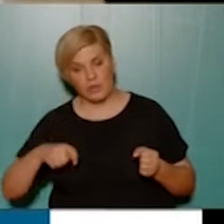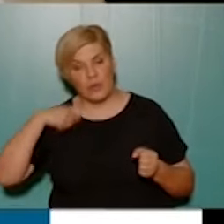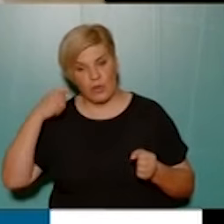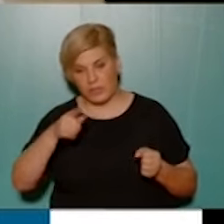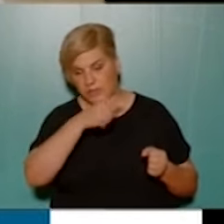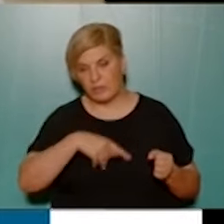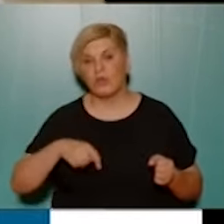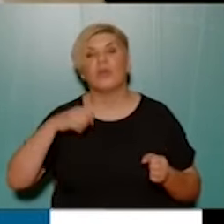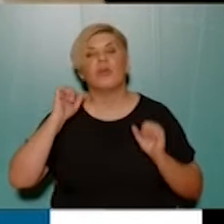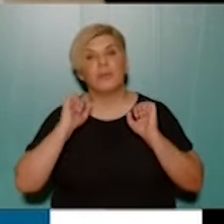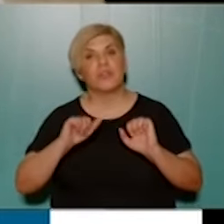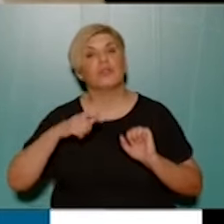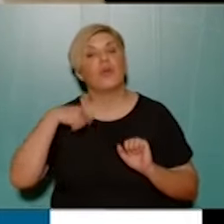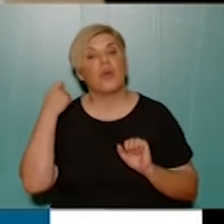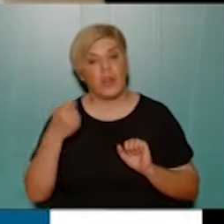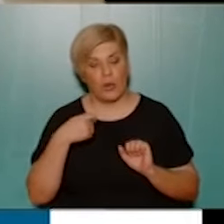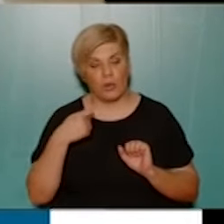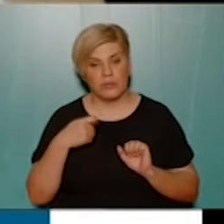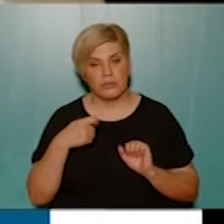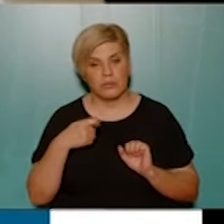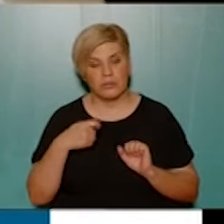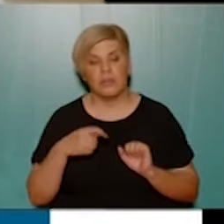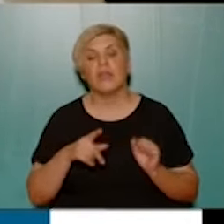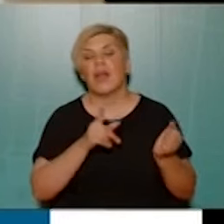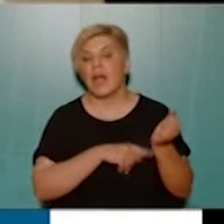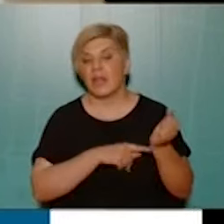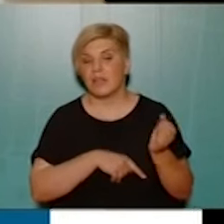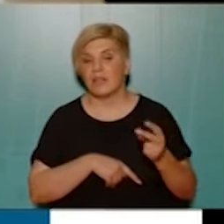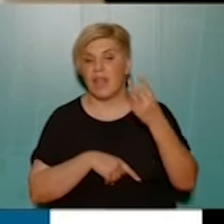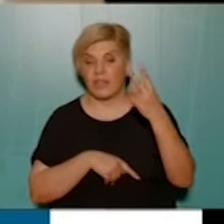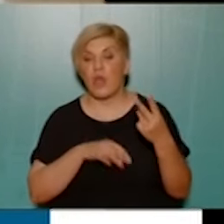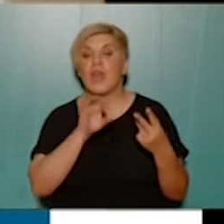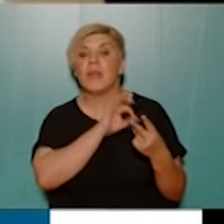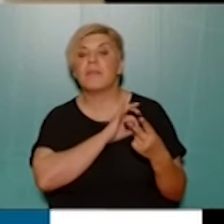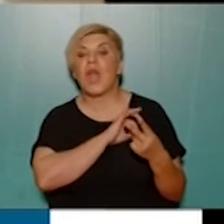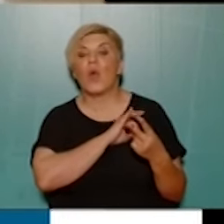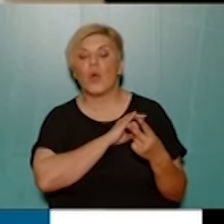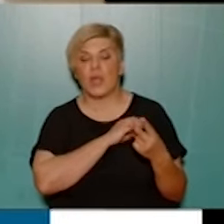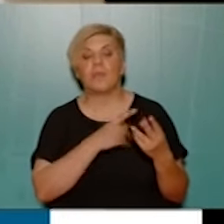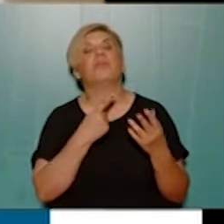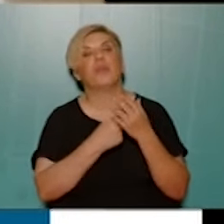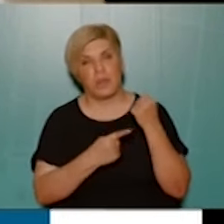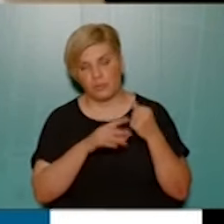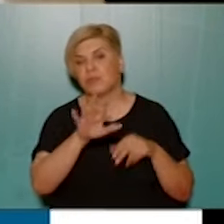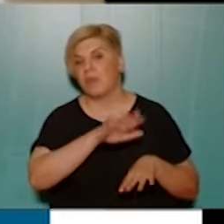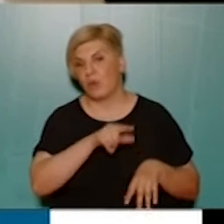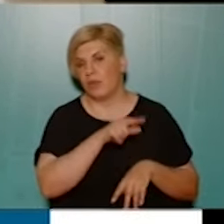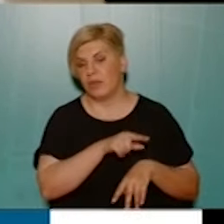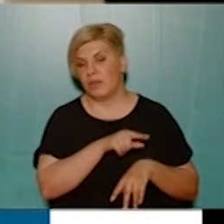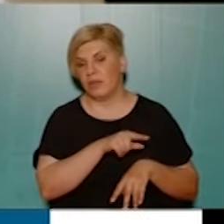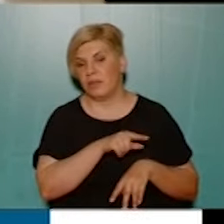βρίσκονται εδώ, από την πίεση των κατοίκων της περιοχής, που είναι χαρακτηρισμένος για δύο νηπιαγωγία, που λείπουν φυσικά και σε εκείνη την περιοχή.